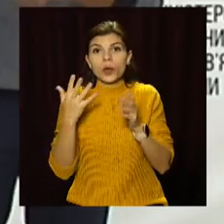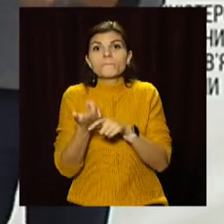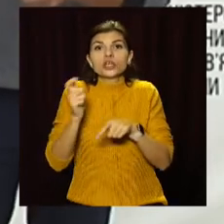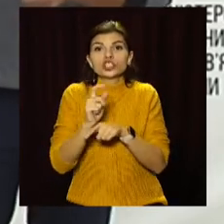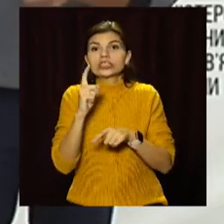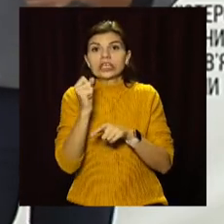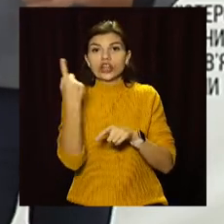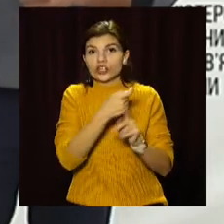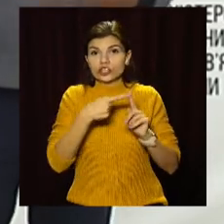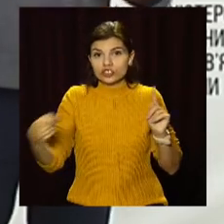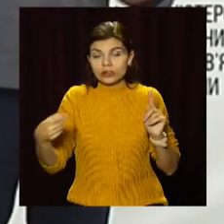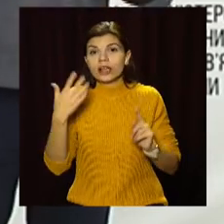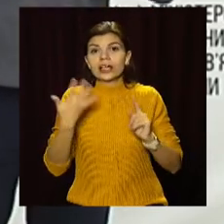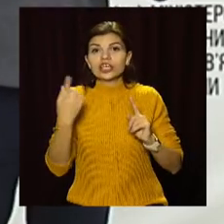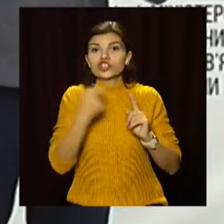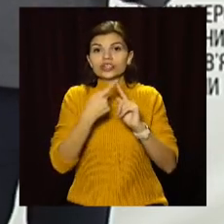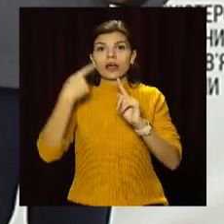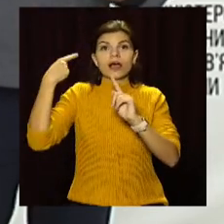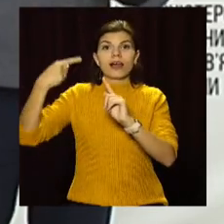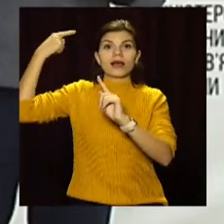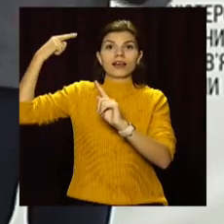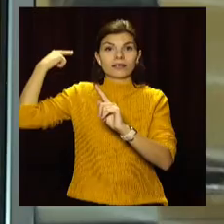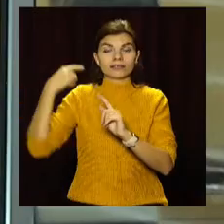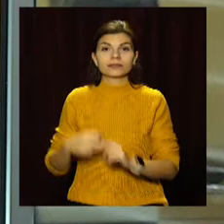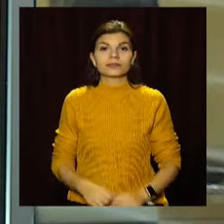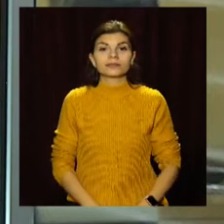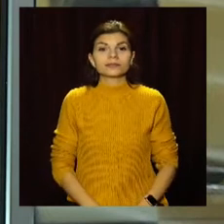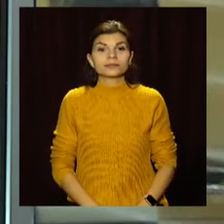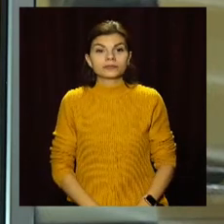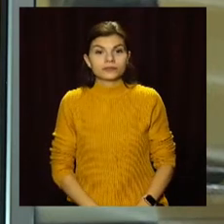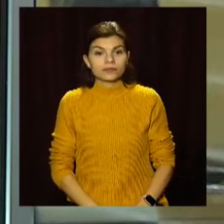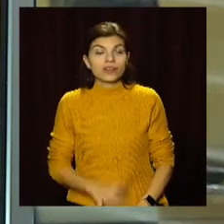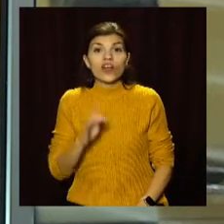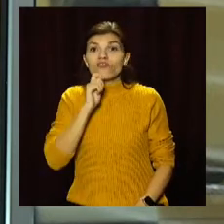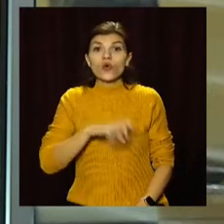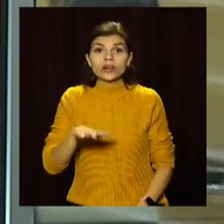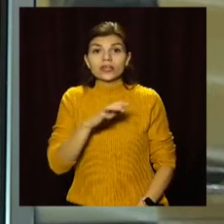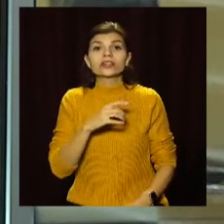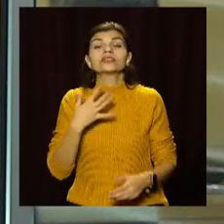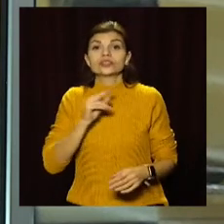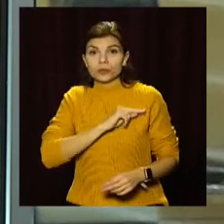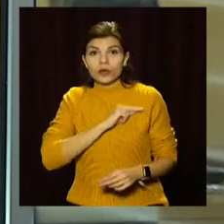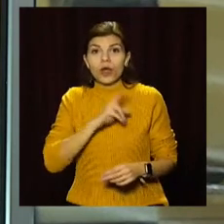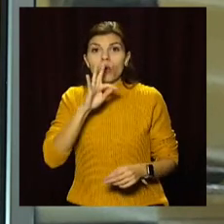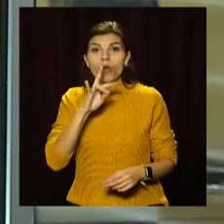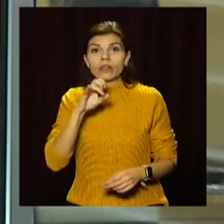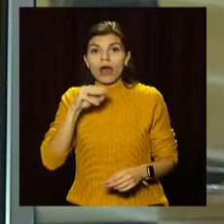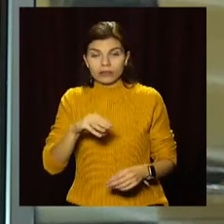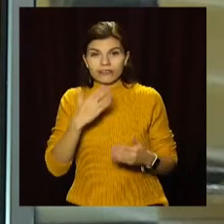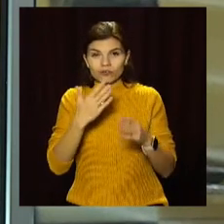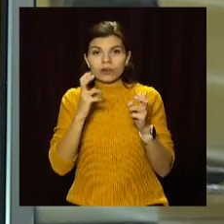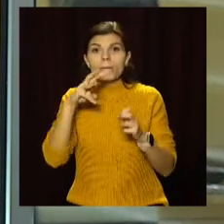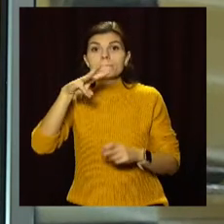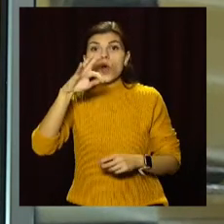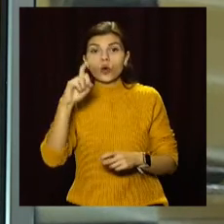за тиждень, якщо рівняти тиждень до тижня. В Україні запрацював контакт-центр МОЗ із